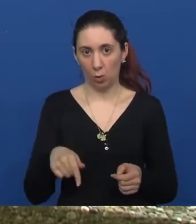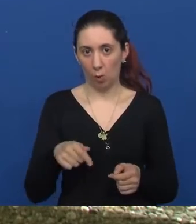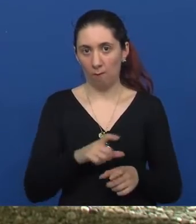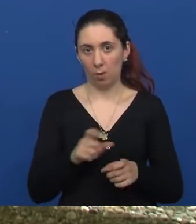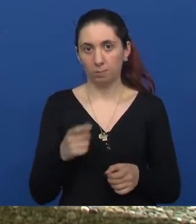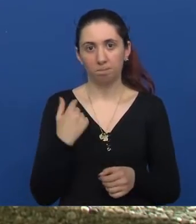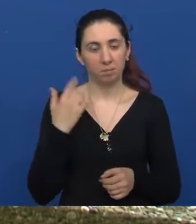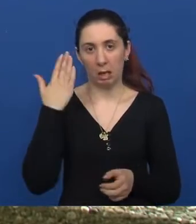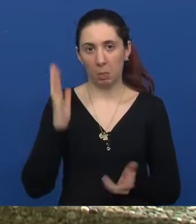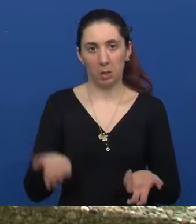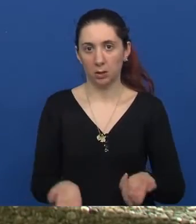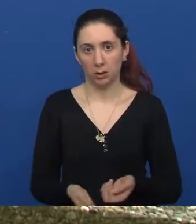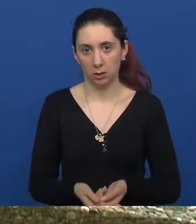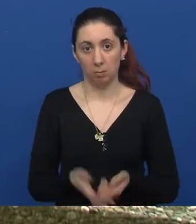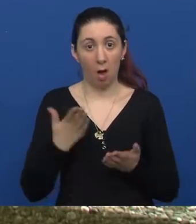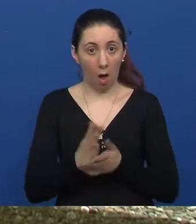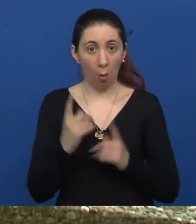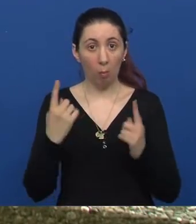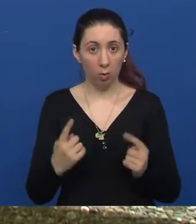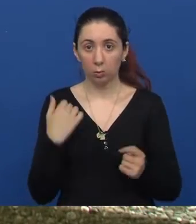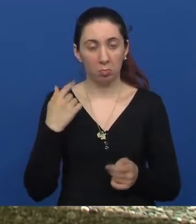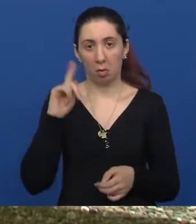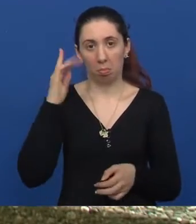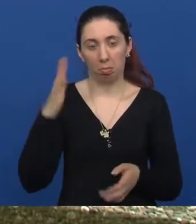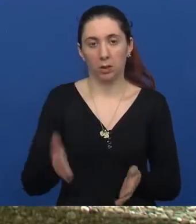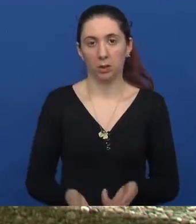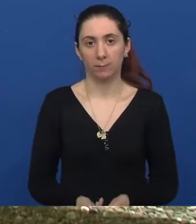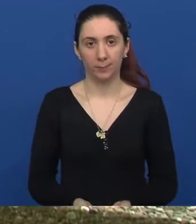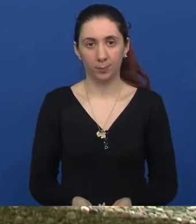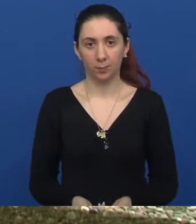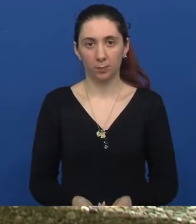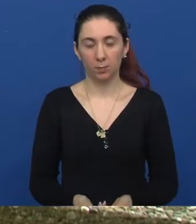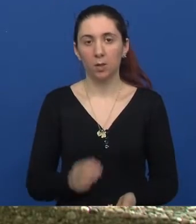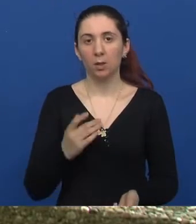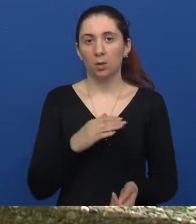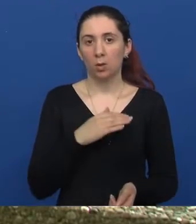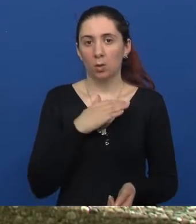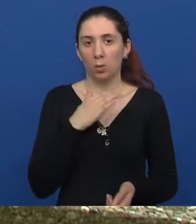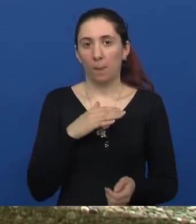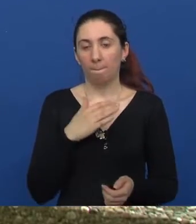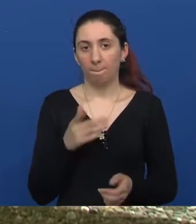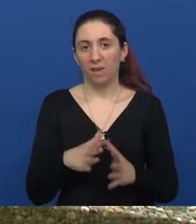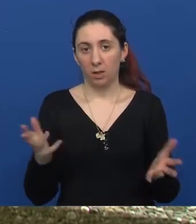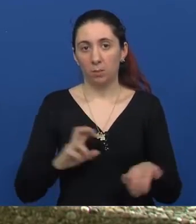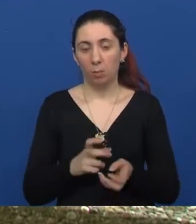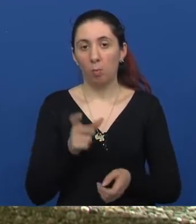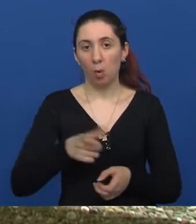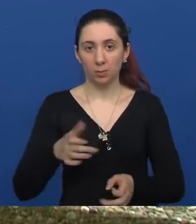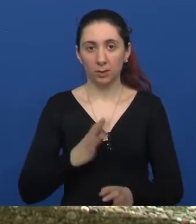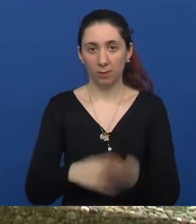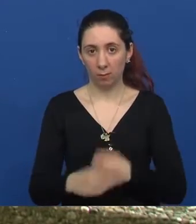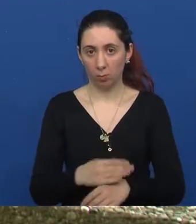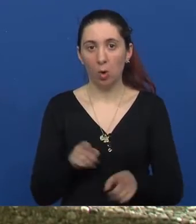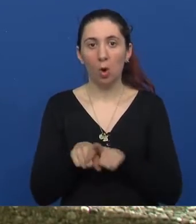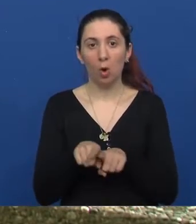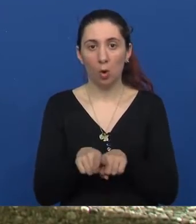Ja ih ne znam. Ako i postoji, ja ih ne znam. Zapravo često je problem sa osobama sa invaliditetom, što